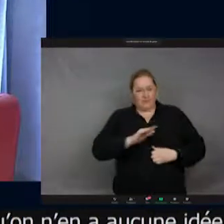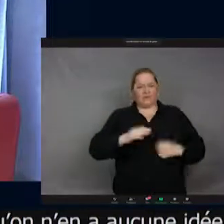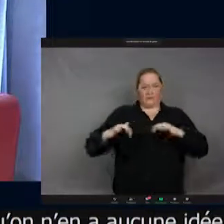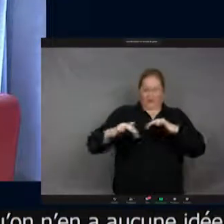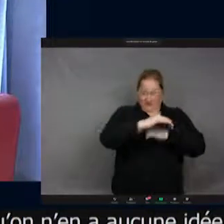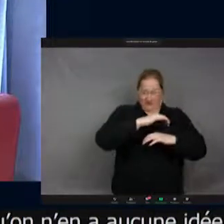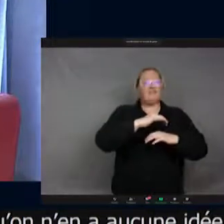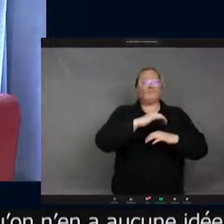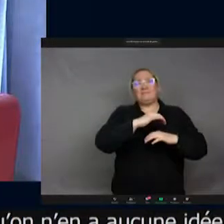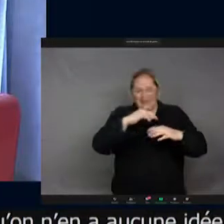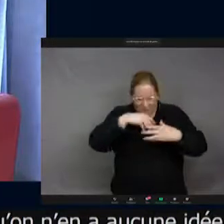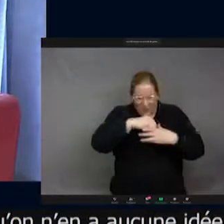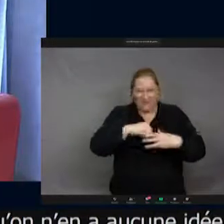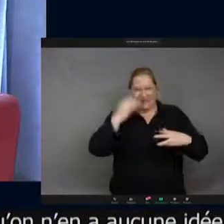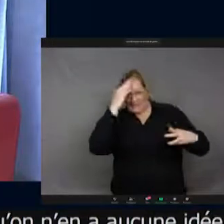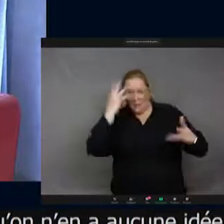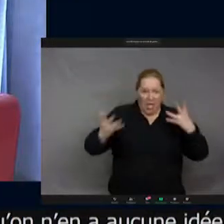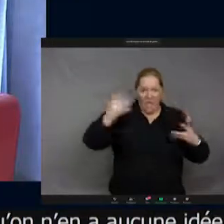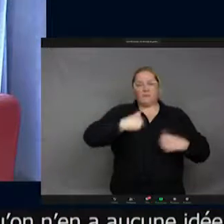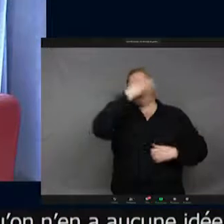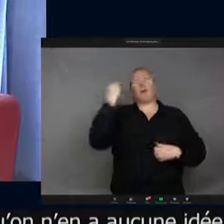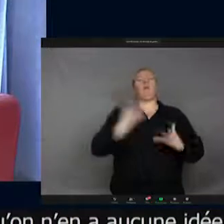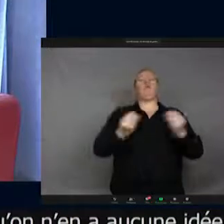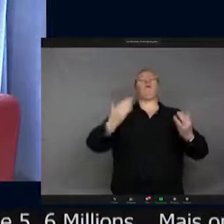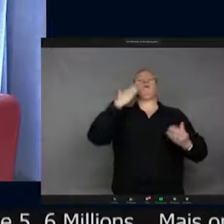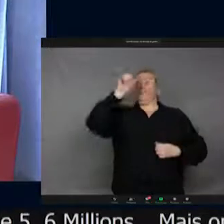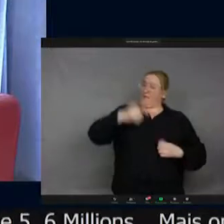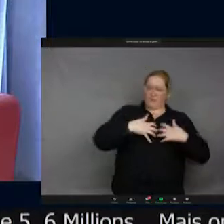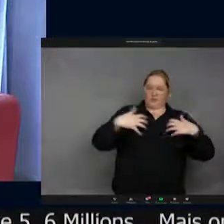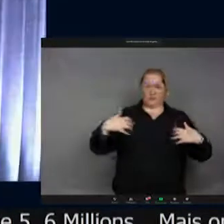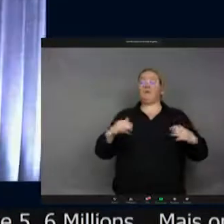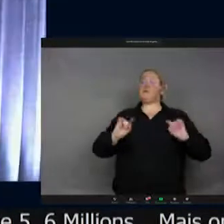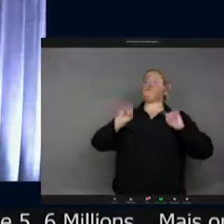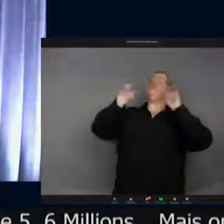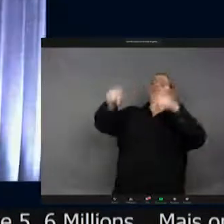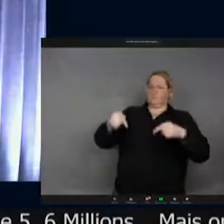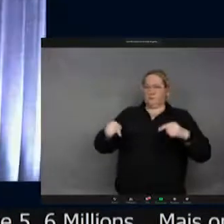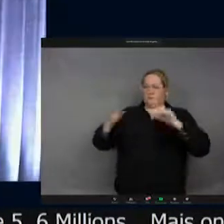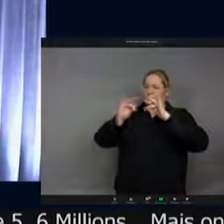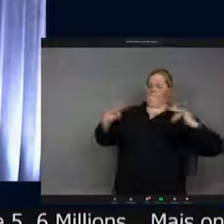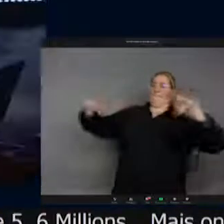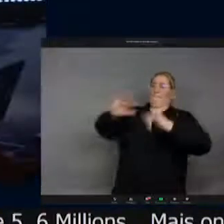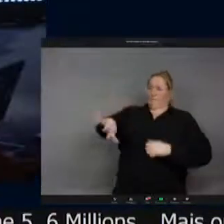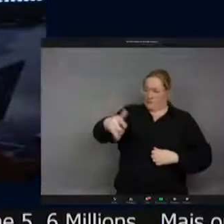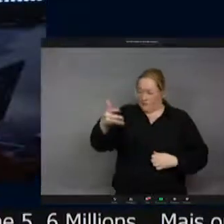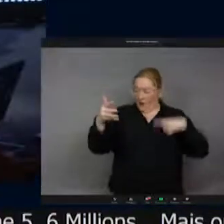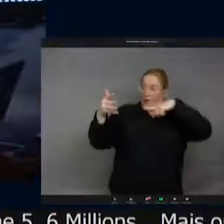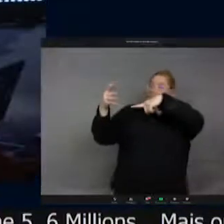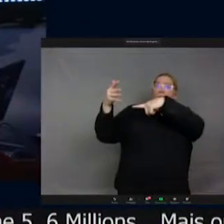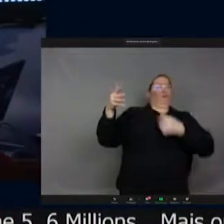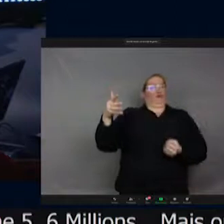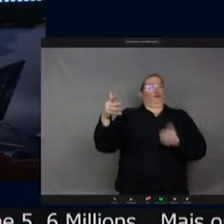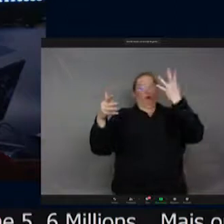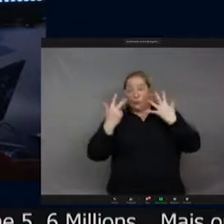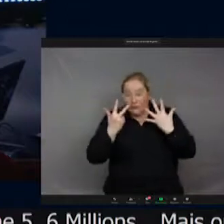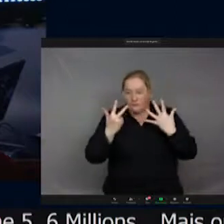? Je ne sais pas. Mais beaucoup, puisque dès qu'un entomologiste va dans un endroit où on ne va pas souvent, il soulève une feuille et il y a 8 espèces